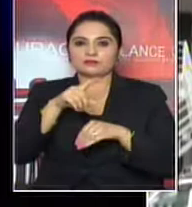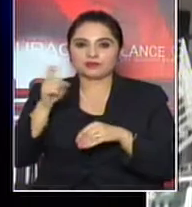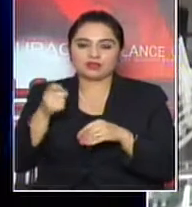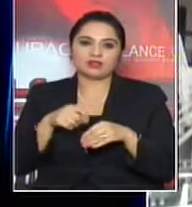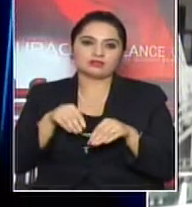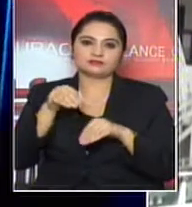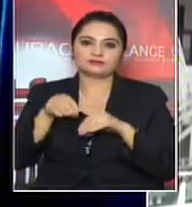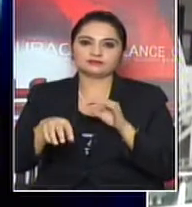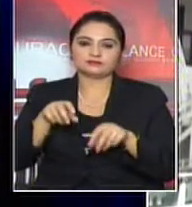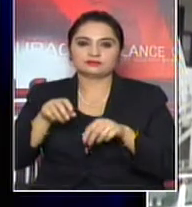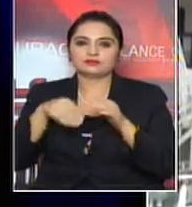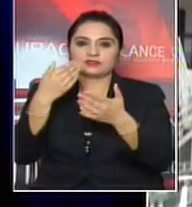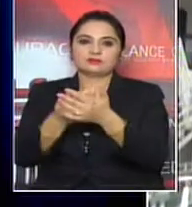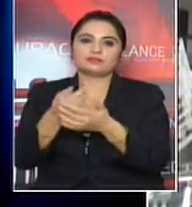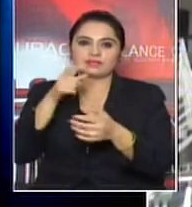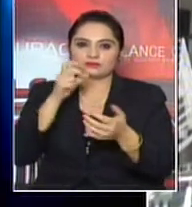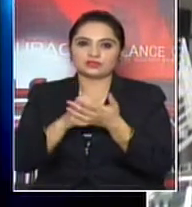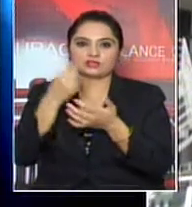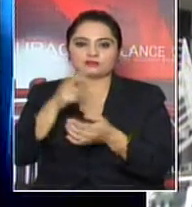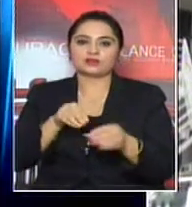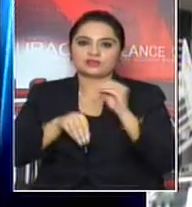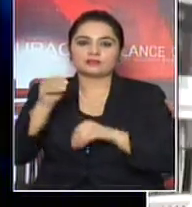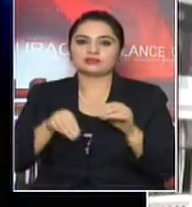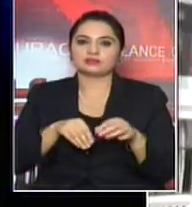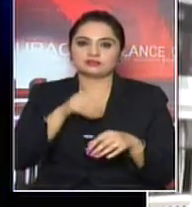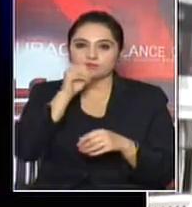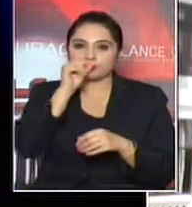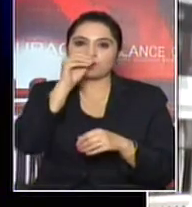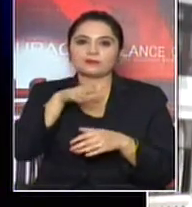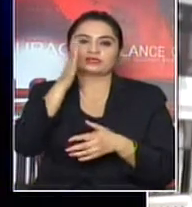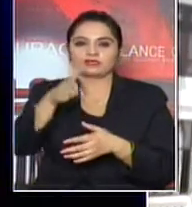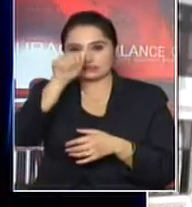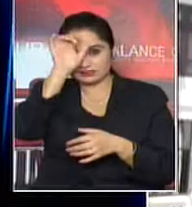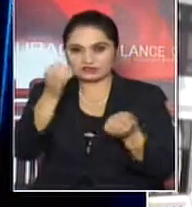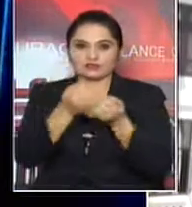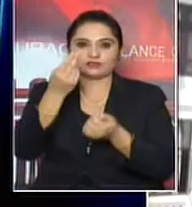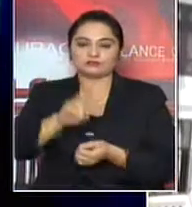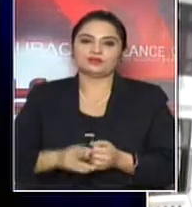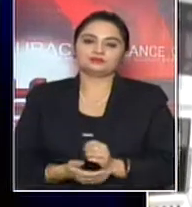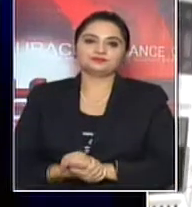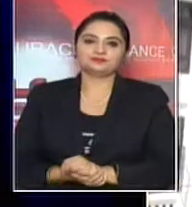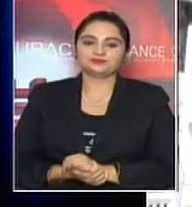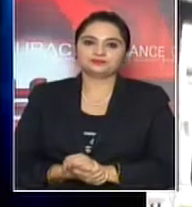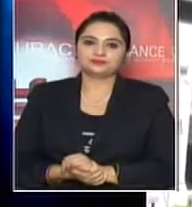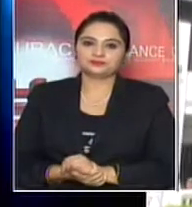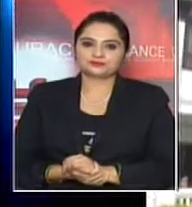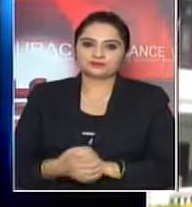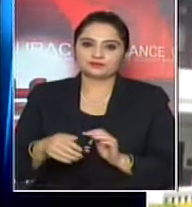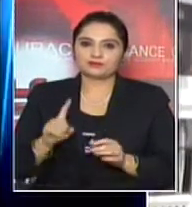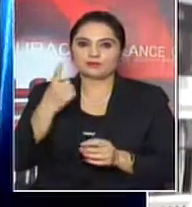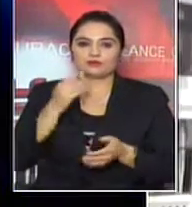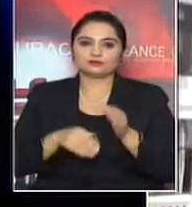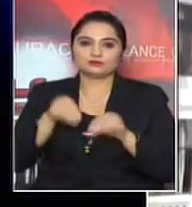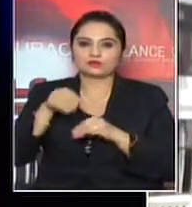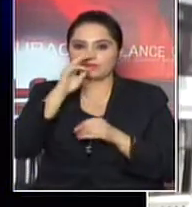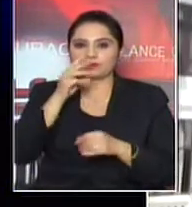उमेदभार को मनोनें धरता भायको निर्वाशन आयोग का प्रवक्ता नवराज धकाल ले जानकार दीनु भाय पहिलुचरण को